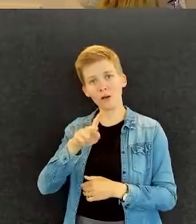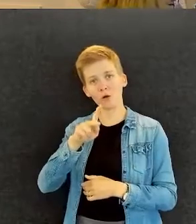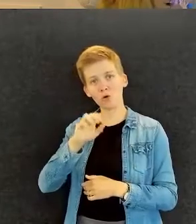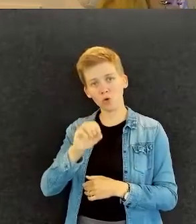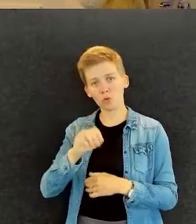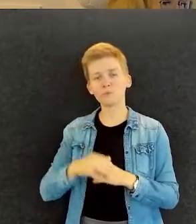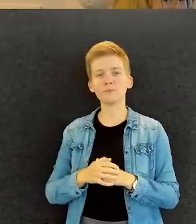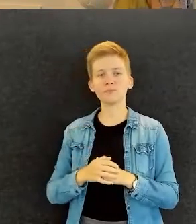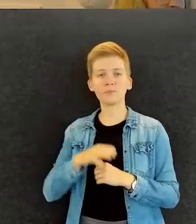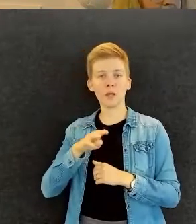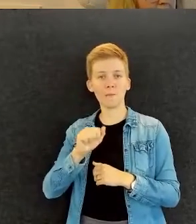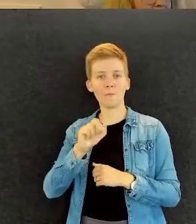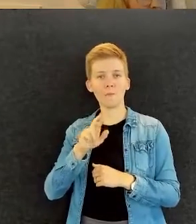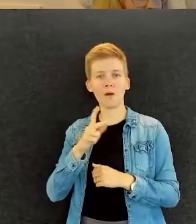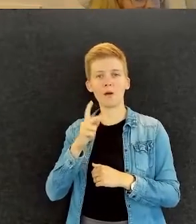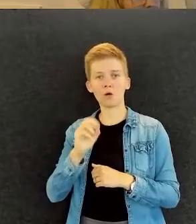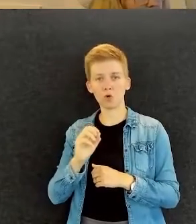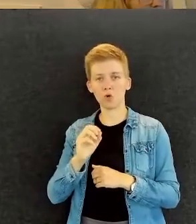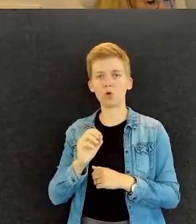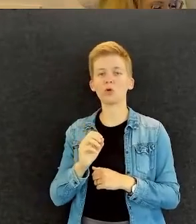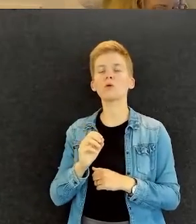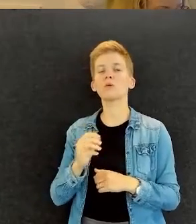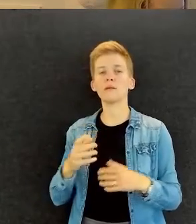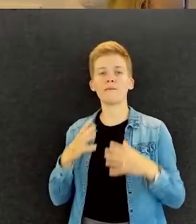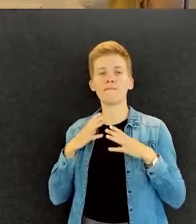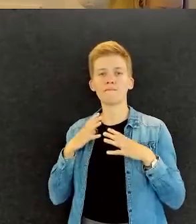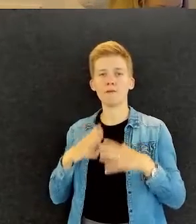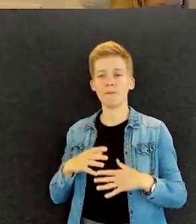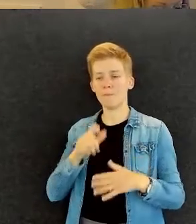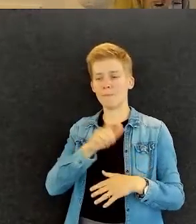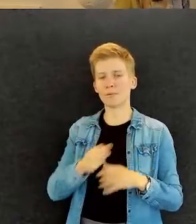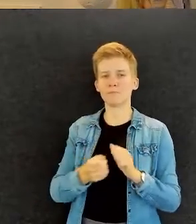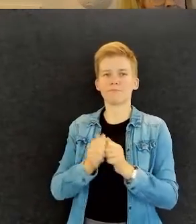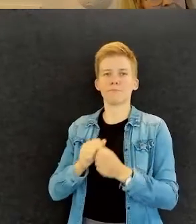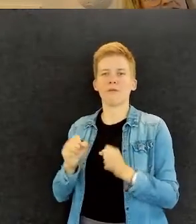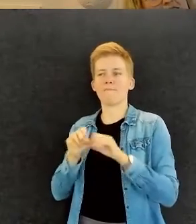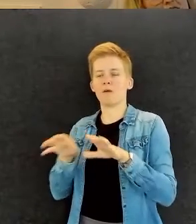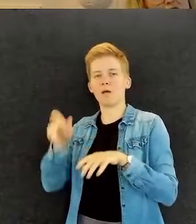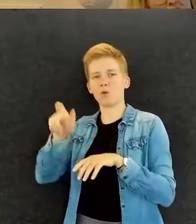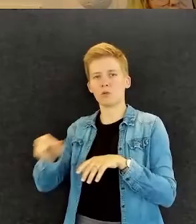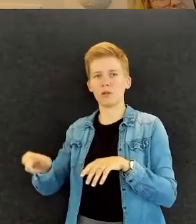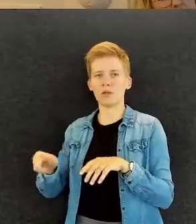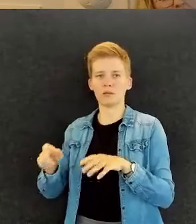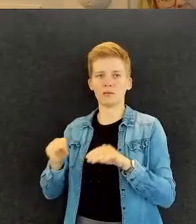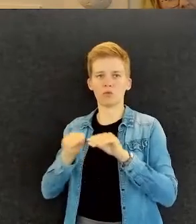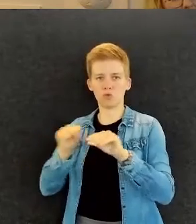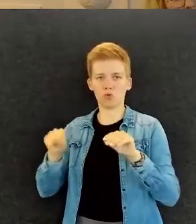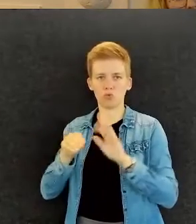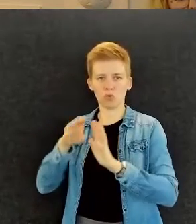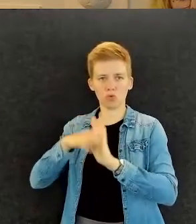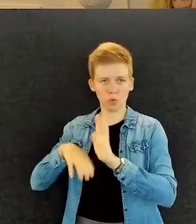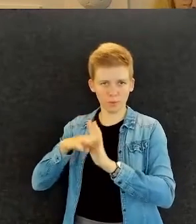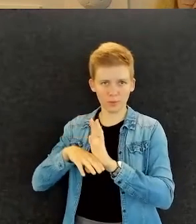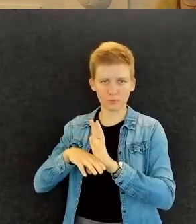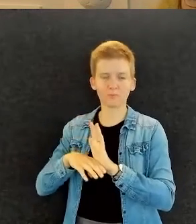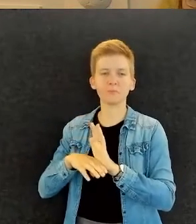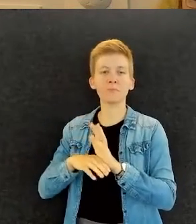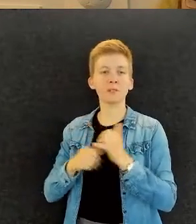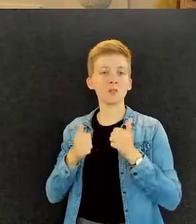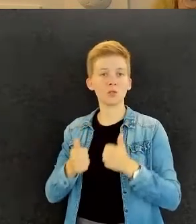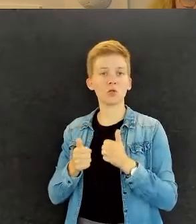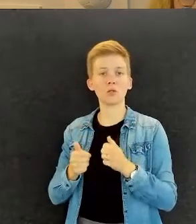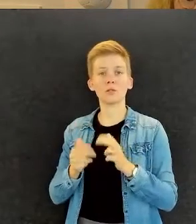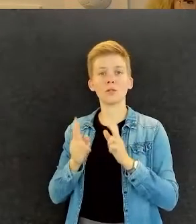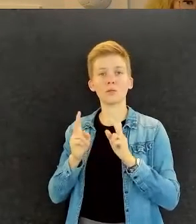Marko tosiaan siis toimii vammaiset vaikuttajiksi koulutusohjelmassa ja Toivottavasti nähdään Markoa myös